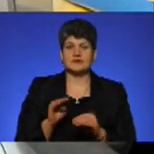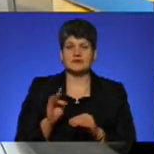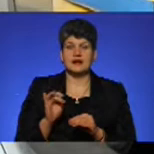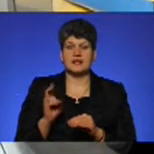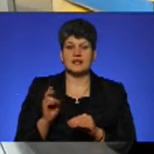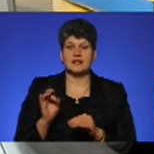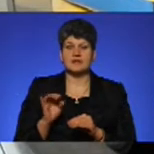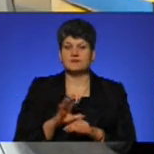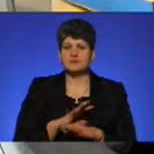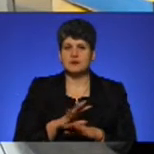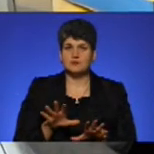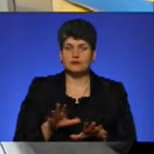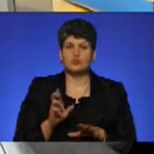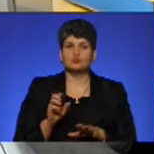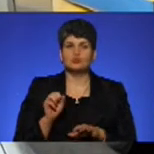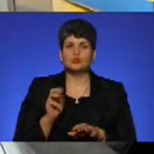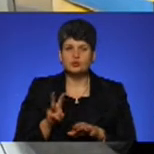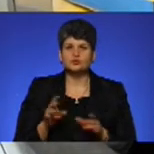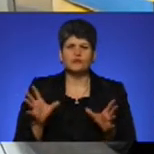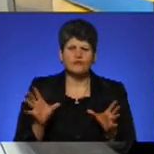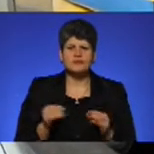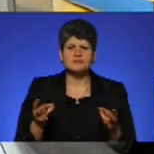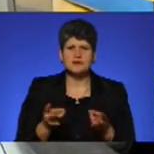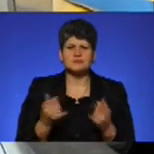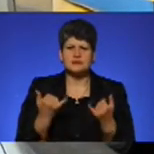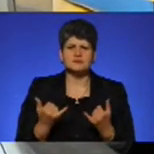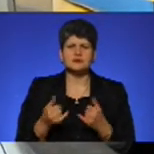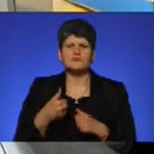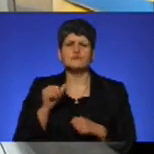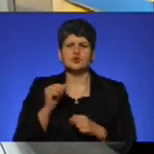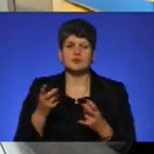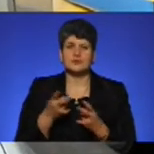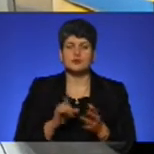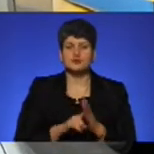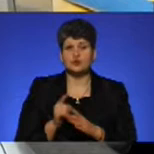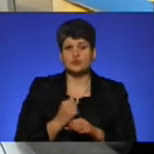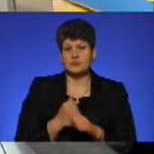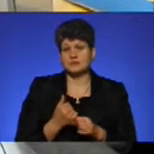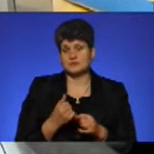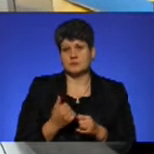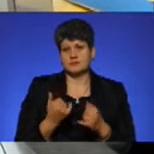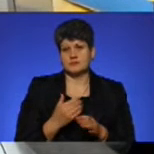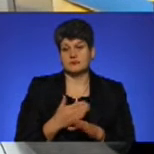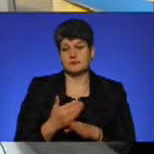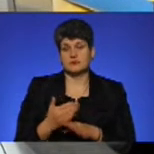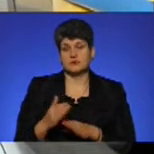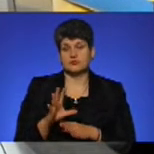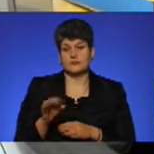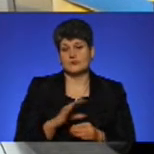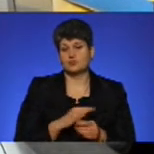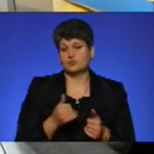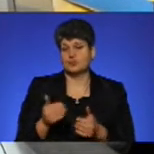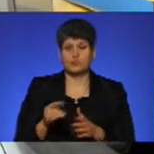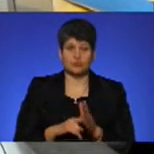тому щоб не було бума, що всім треба одразу і навчора, будь ласка, почніть робити це завчасно, щоб все у вас було добре. Ми